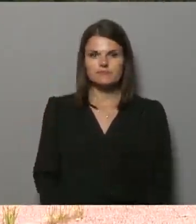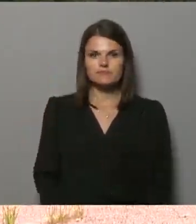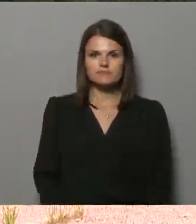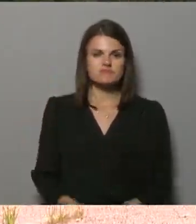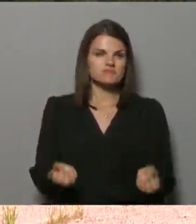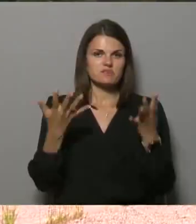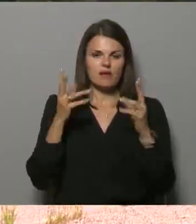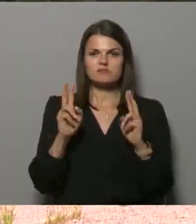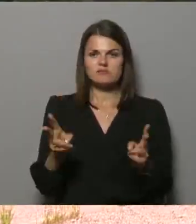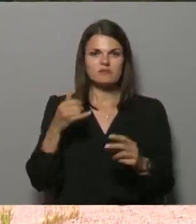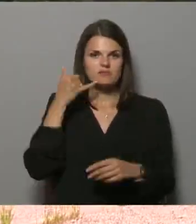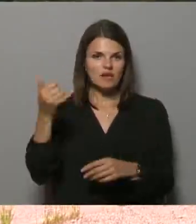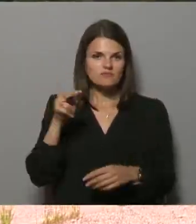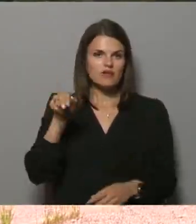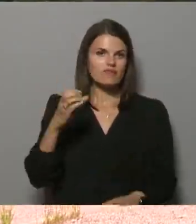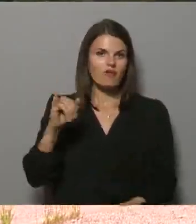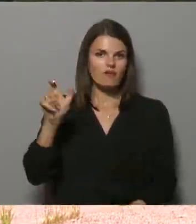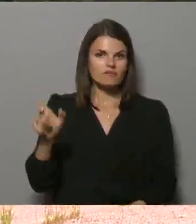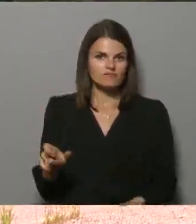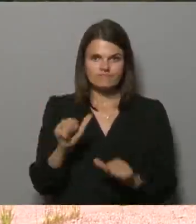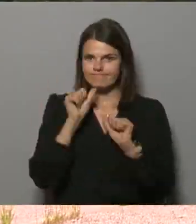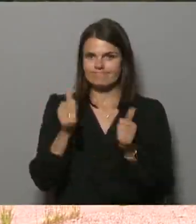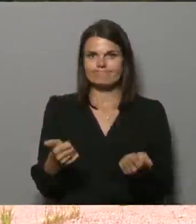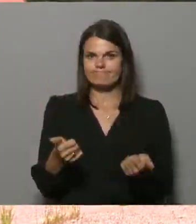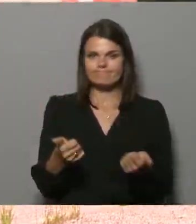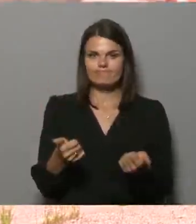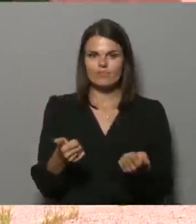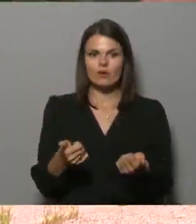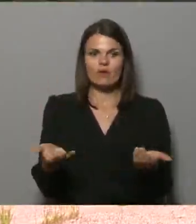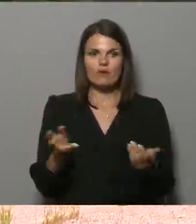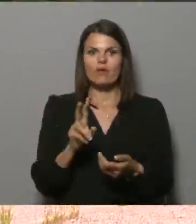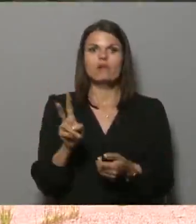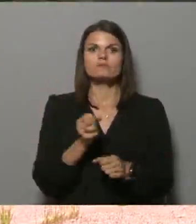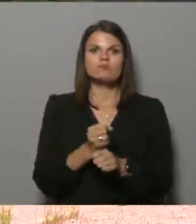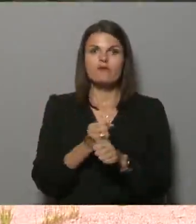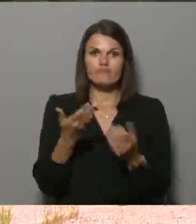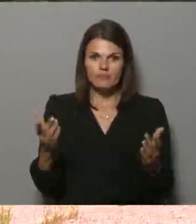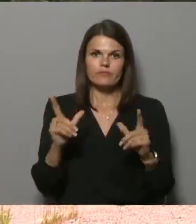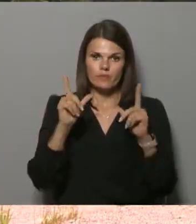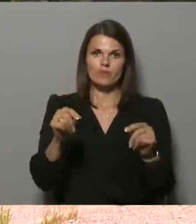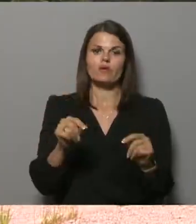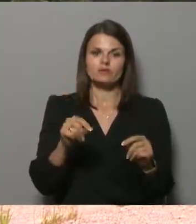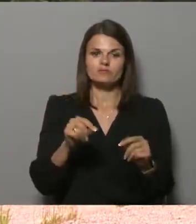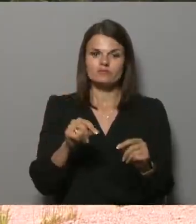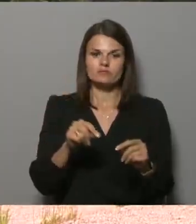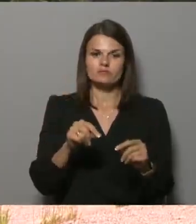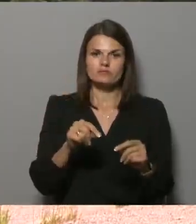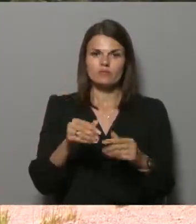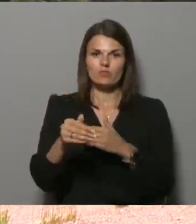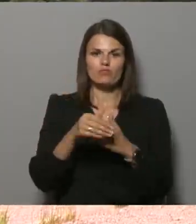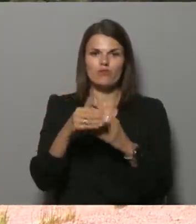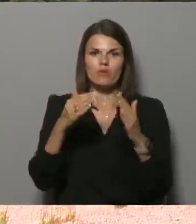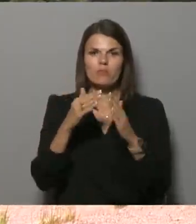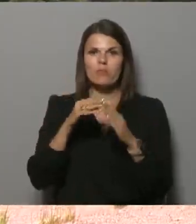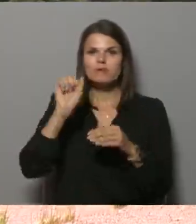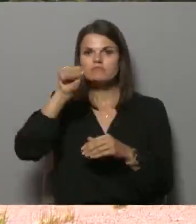Skaidrs, ka sazvanīt dāci mēs nevaram. Tad kas mums atliek doties? Pa tuvējām